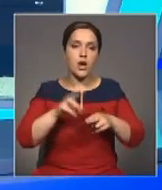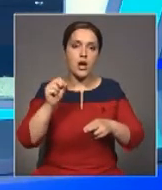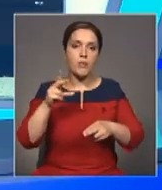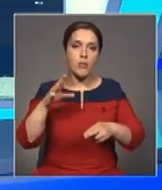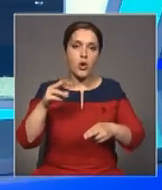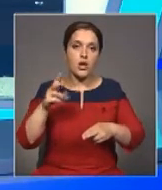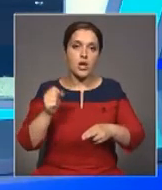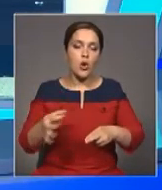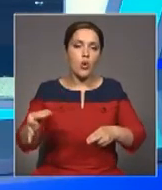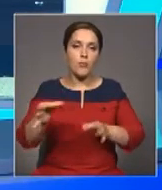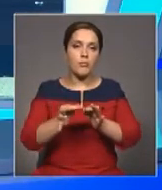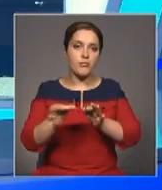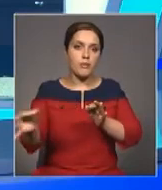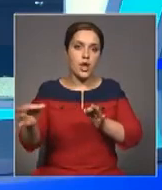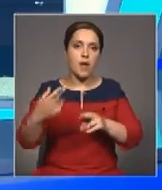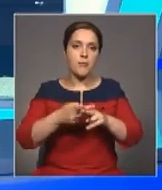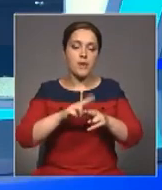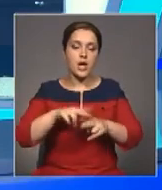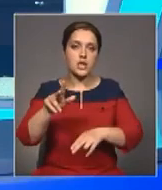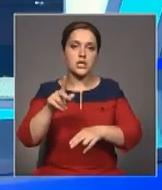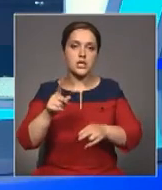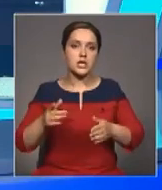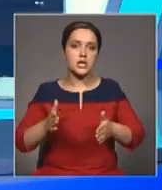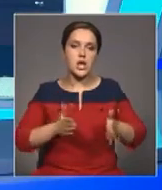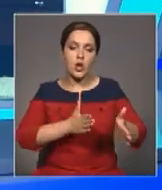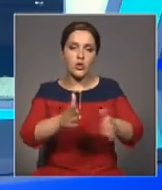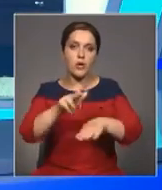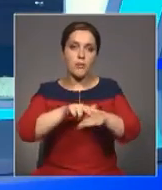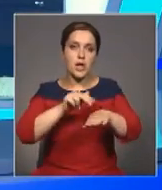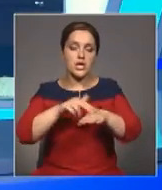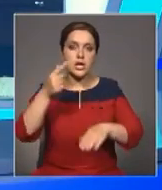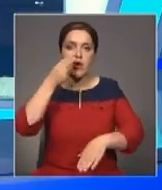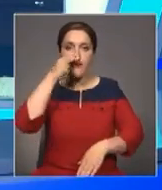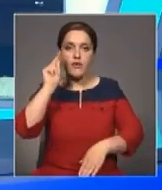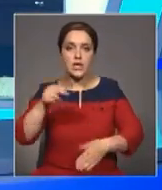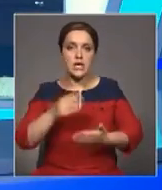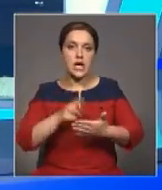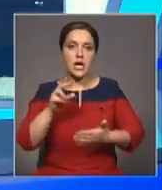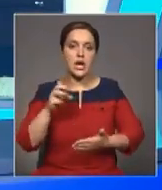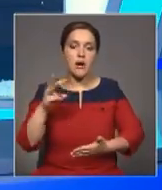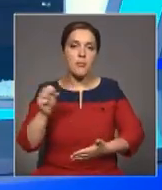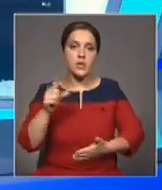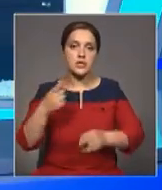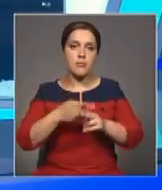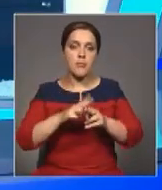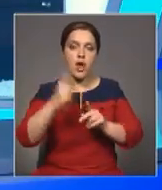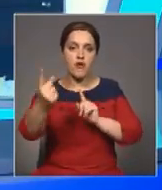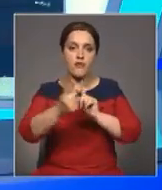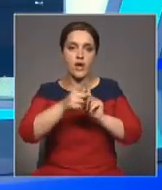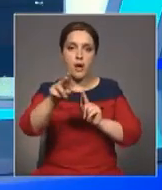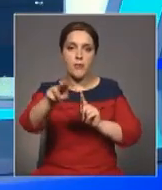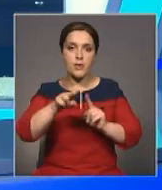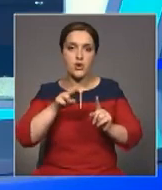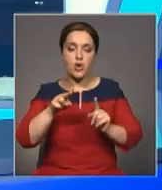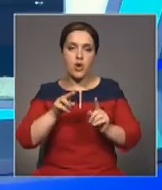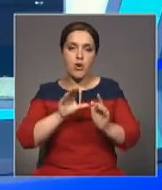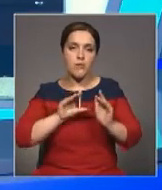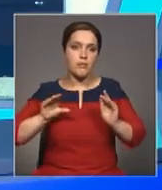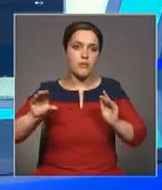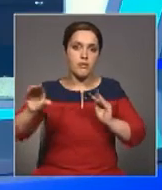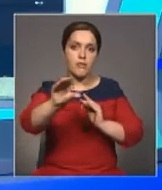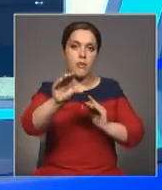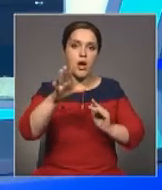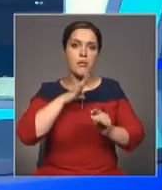Как сообщили в дорожной полиции, виновником аварии стал водитель КамАЗа, который выехал на встречную полосу, где в этот момент следовала колонна